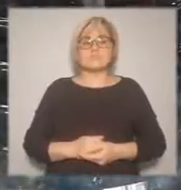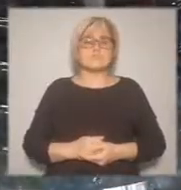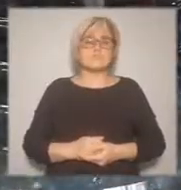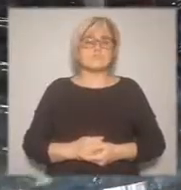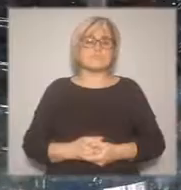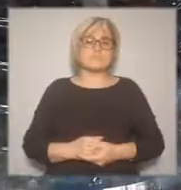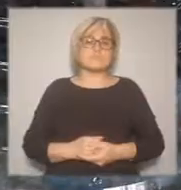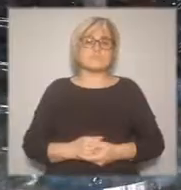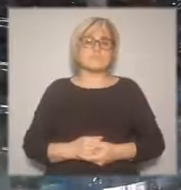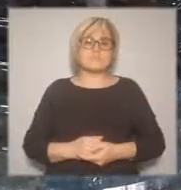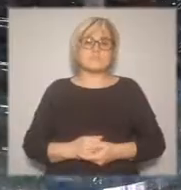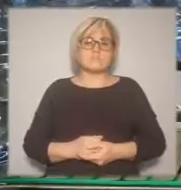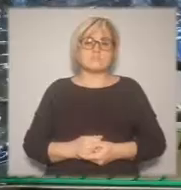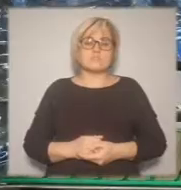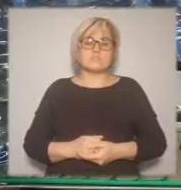Продолжение